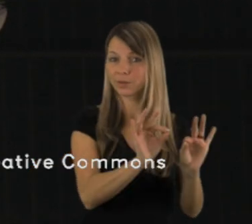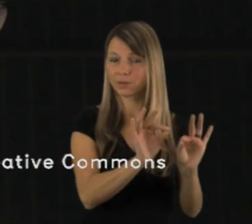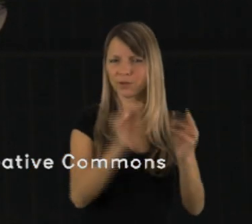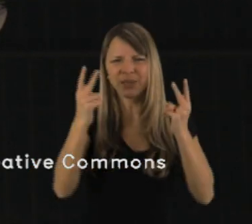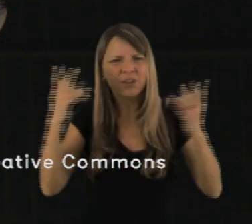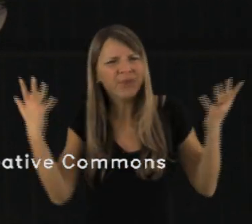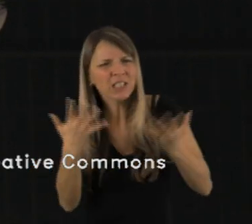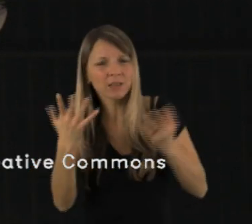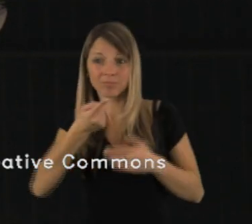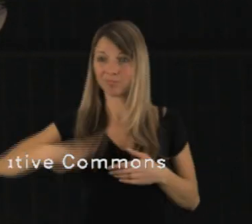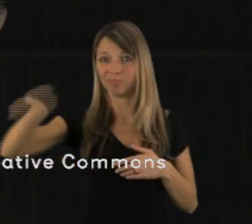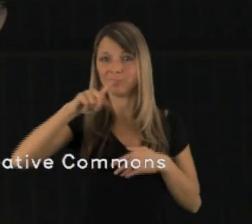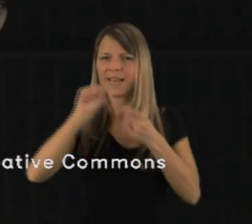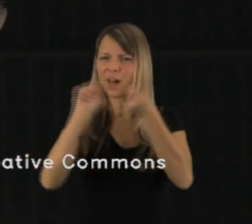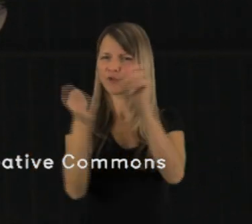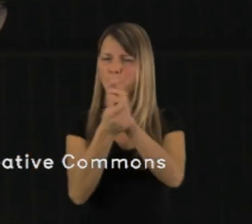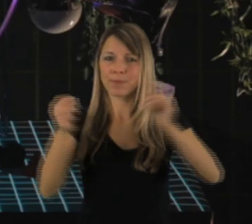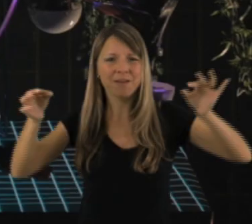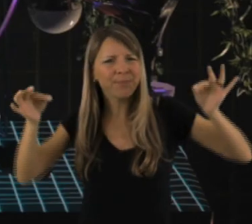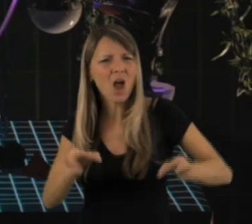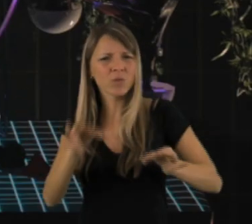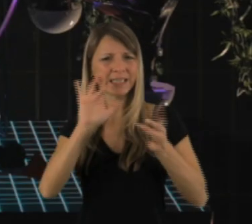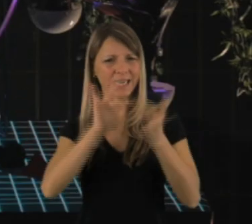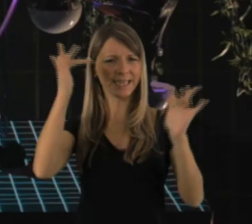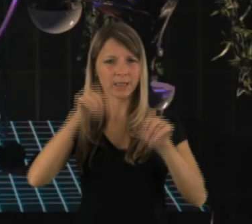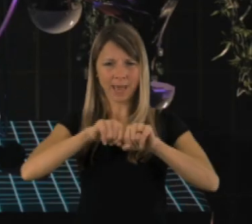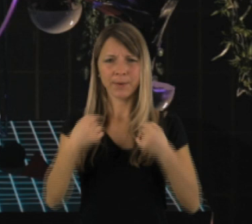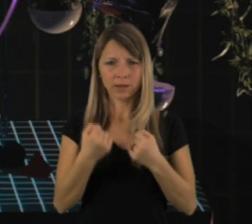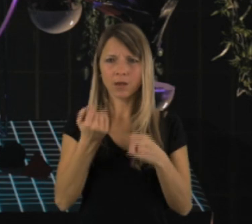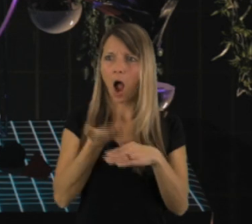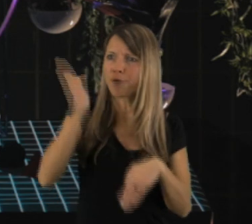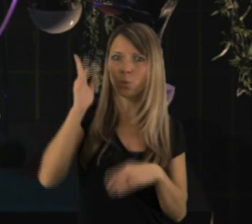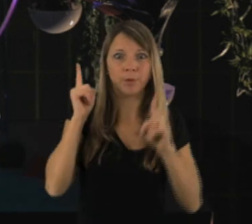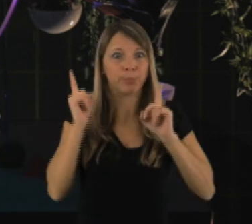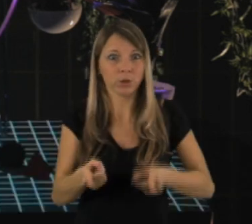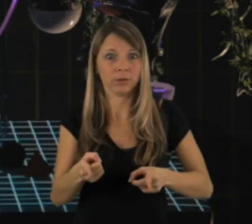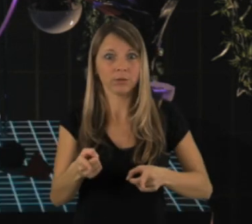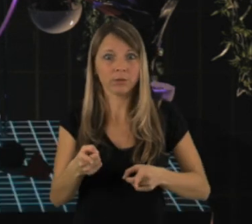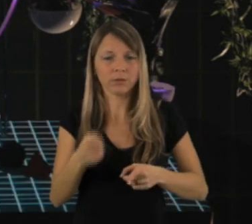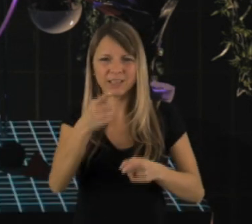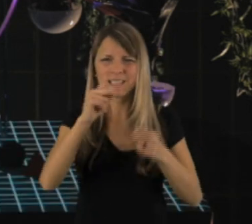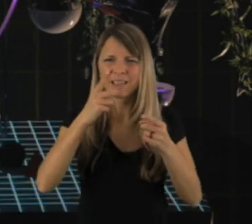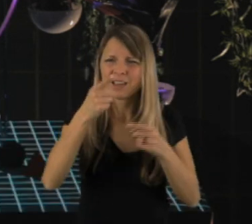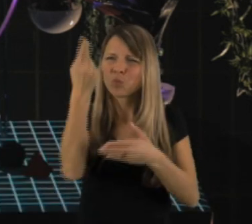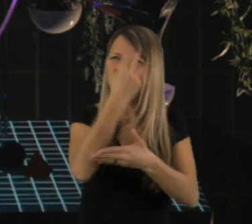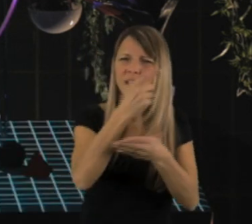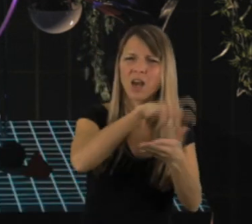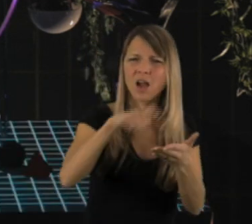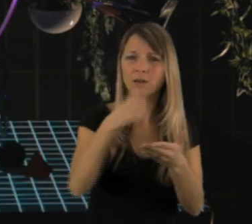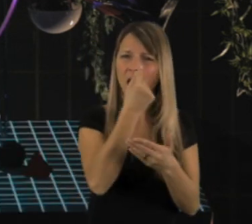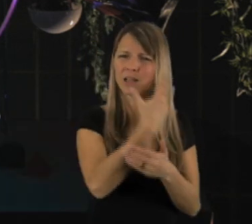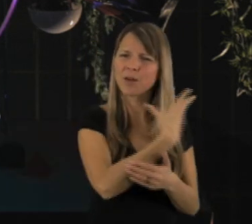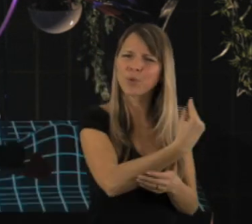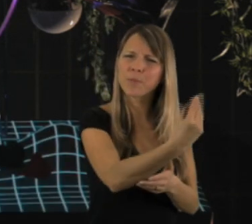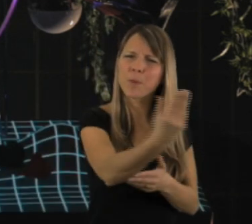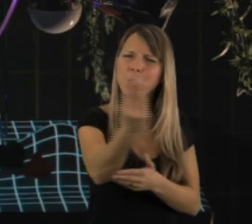Werke unterschiedlich frei zu verbreiten. Wir wissen eines. Wir brauchen eine Reform, die weder die einen kriminalisiert, noch